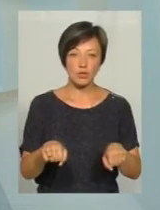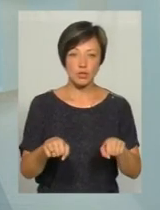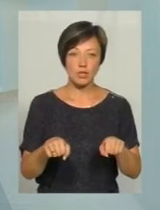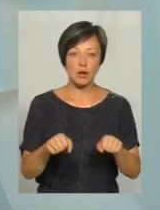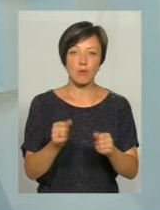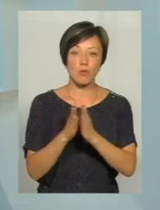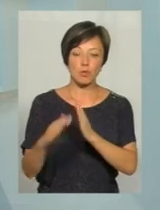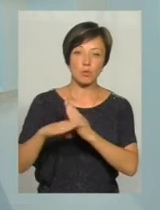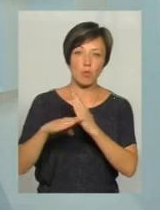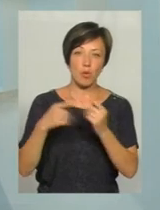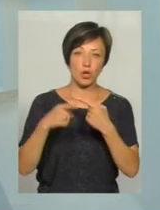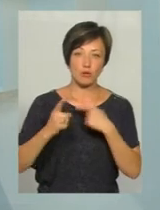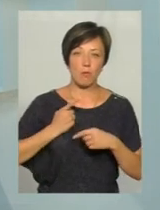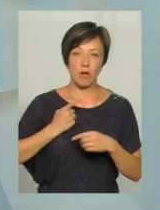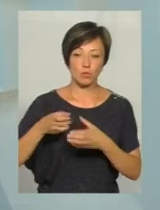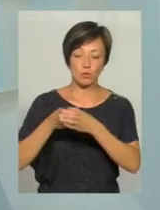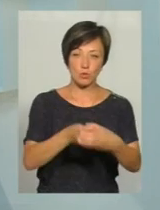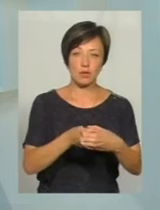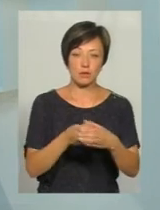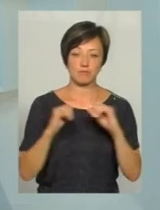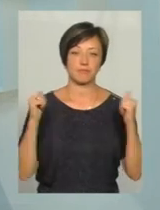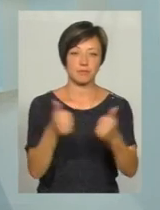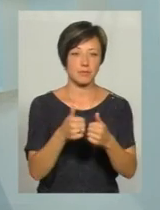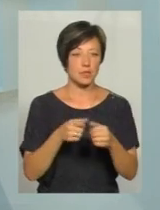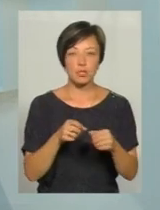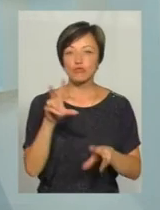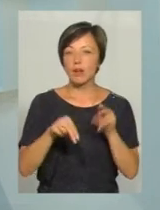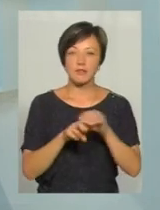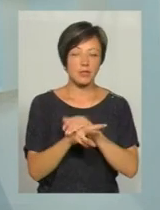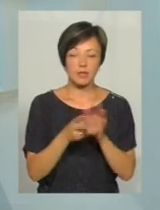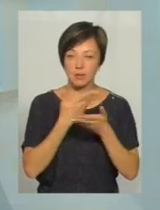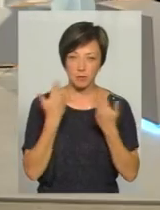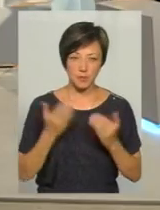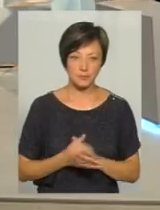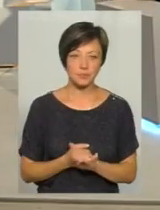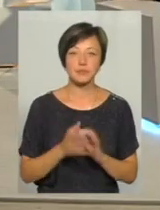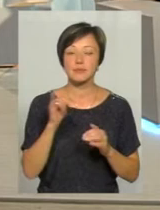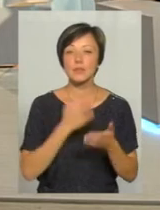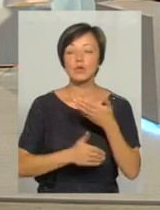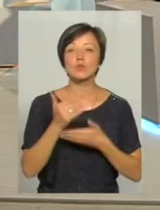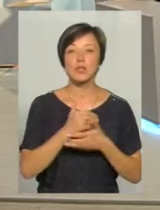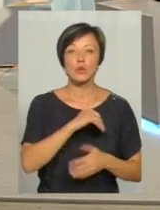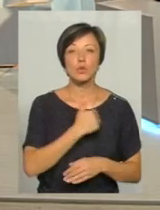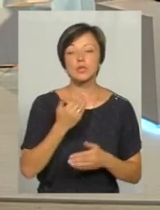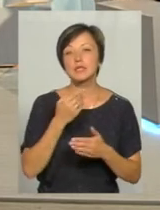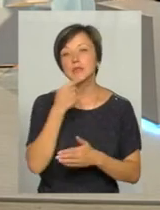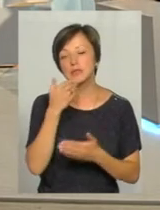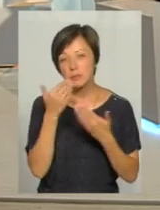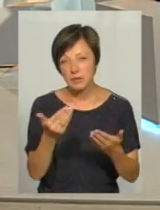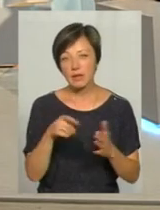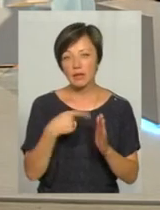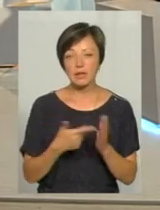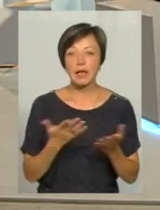на допомогу інших патрульних, прийду з іншої сторони. Ну, шансів втекти нуль просто. І наостанок, хочу вас запитати, от які